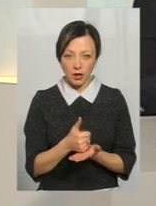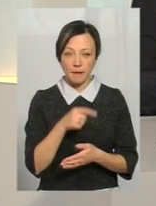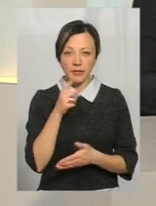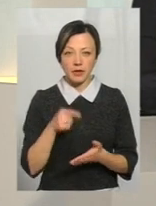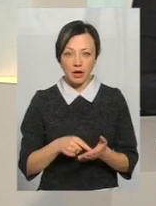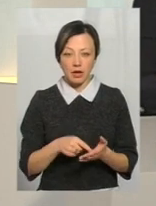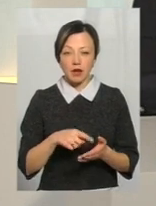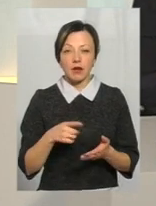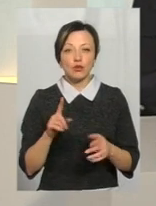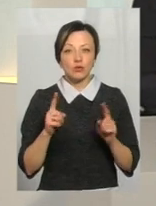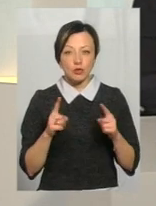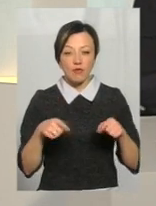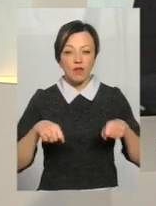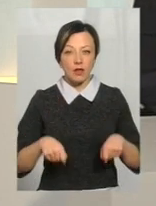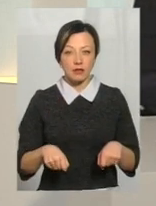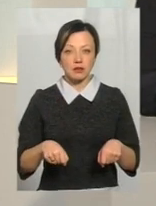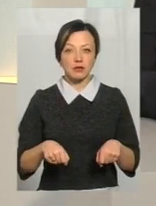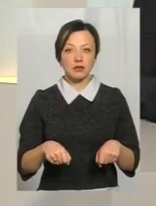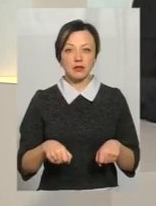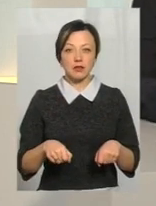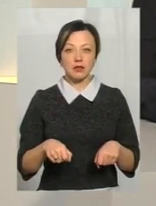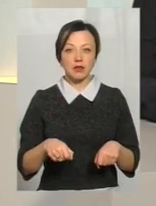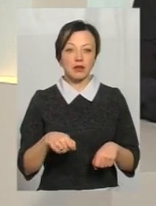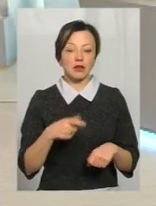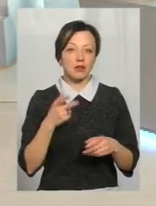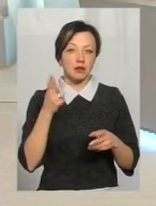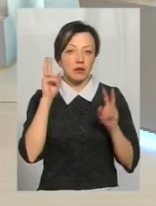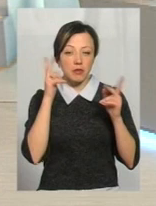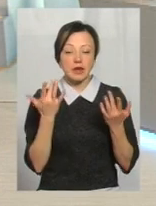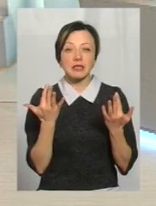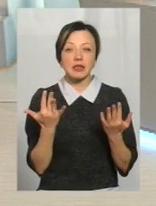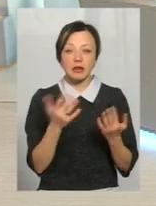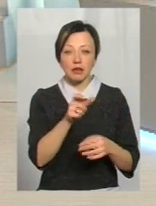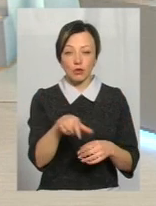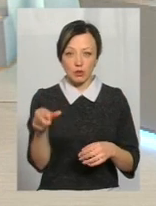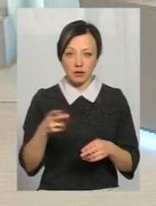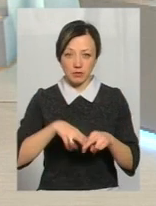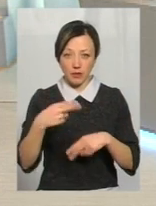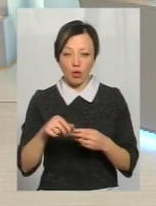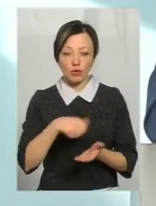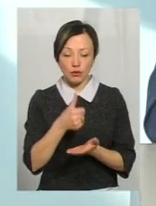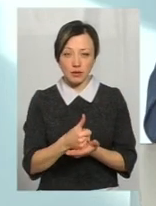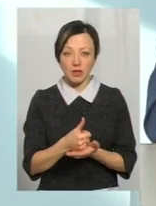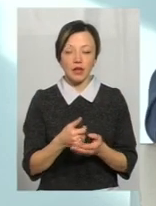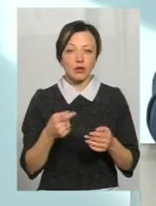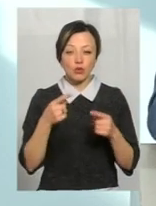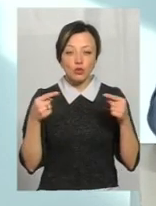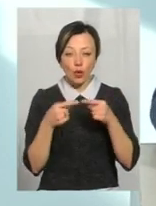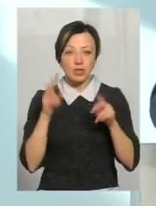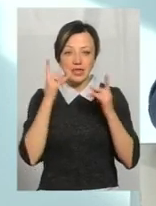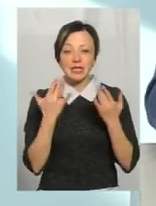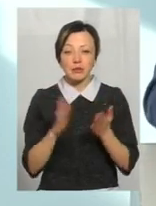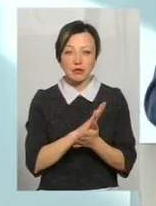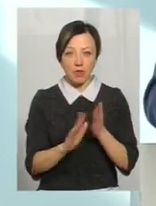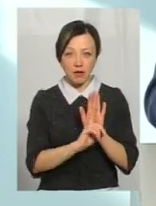оскільки міська влада виходить всліпу, відшкодовує ці кошти. Насправді ніхто не знає, скільки пільговиків